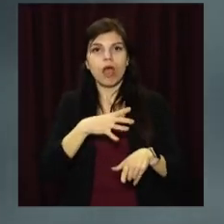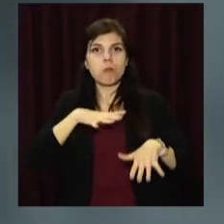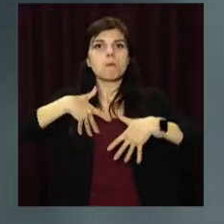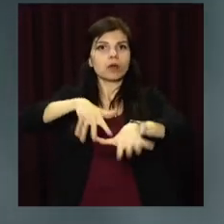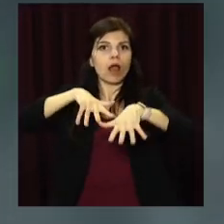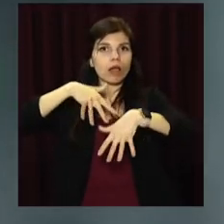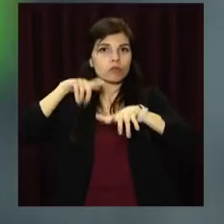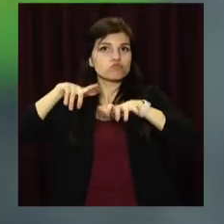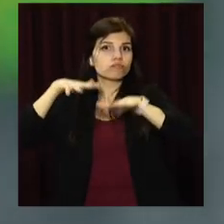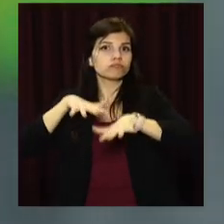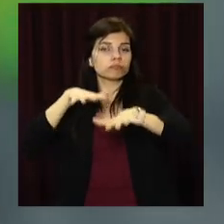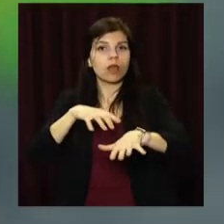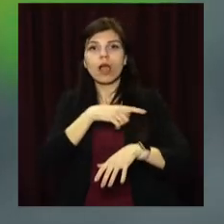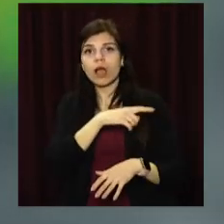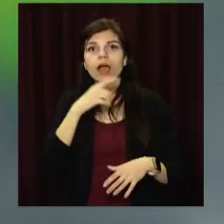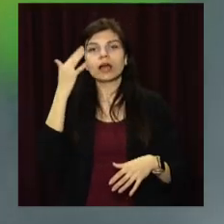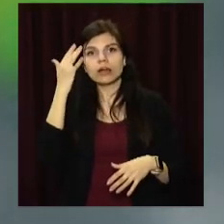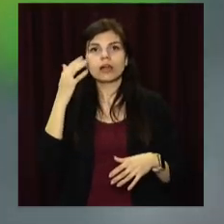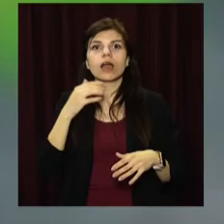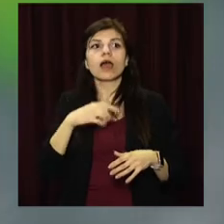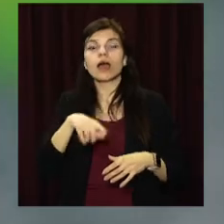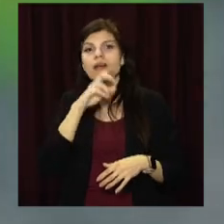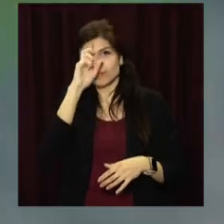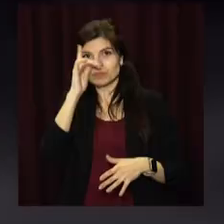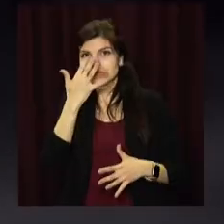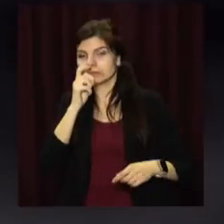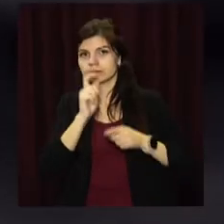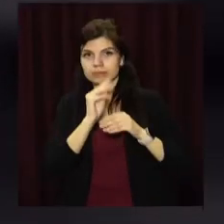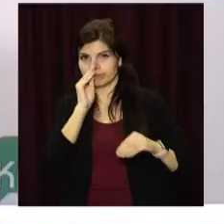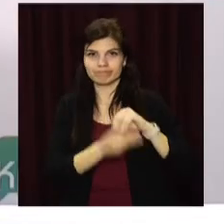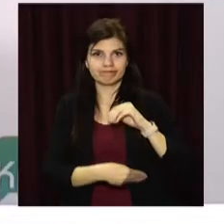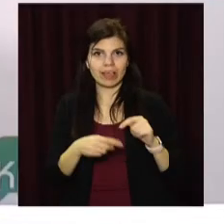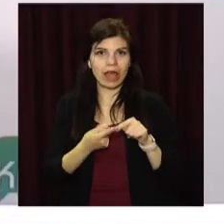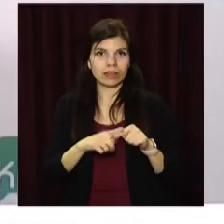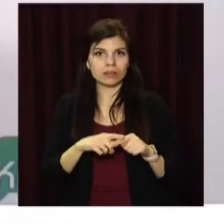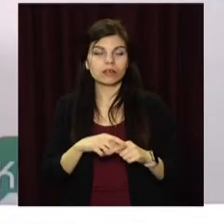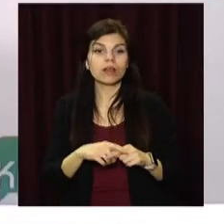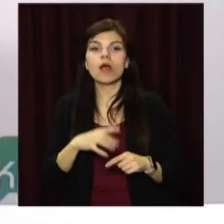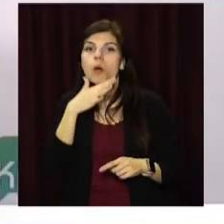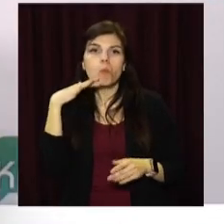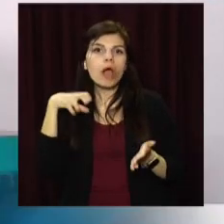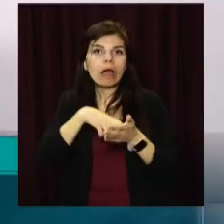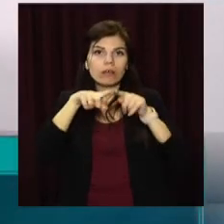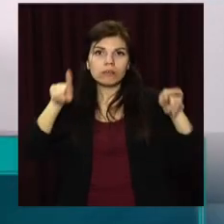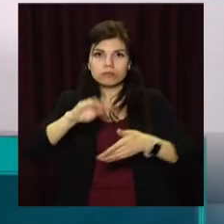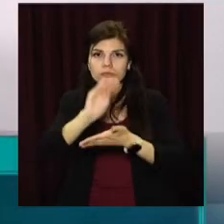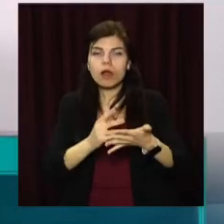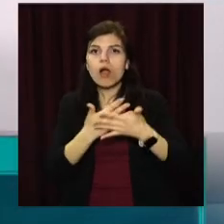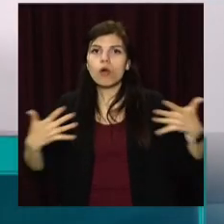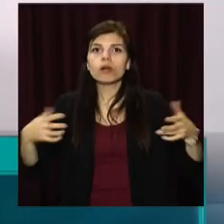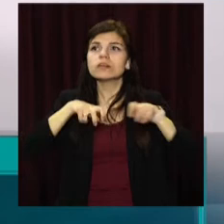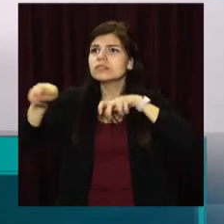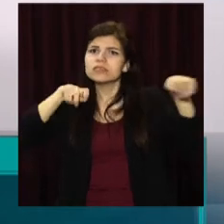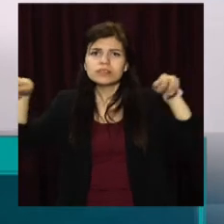Тодішня влада намагалася вийти із води сухою. Багато листів залишилось, які писалися в різні органи